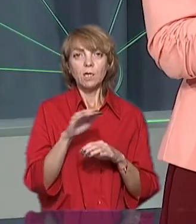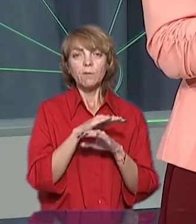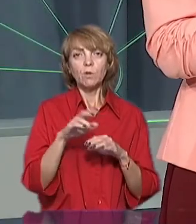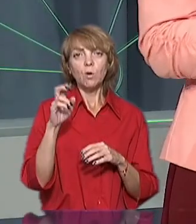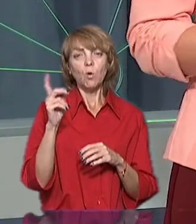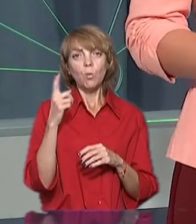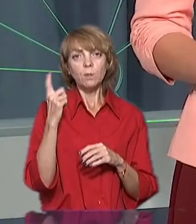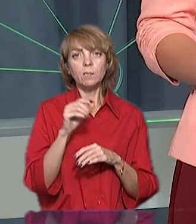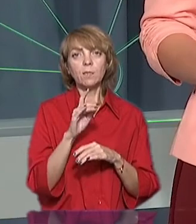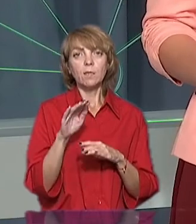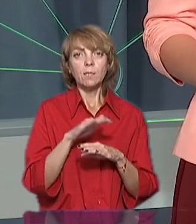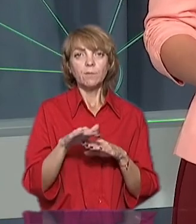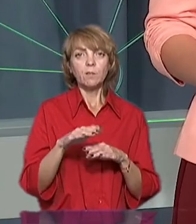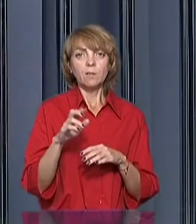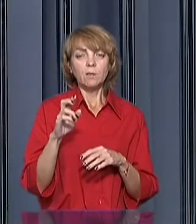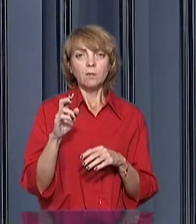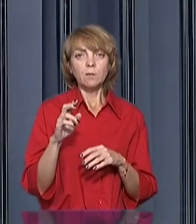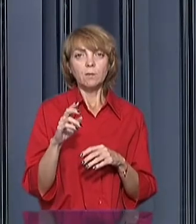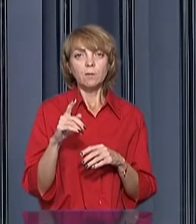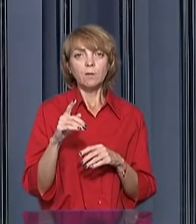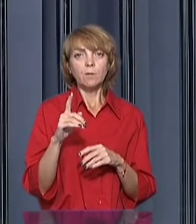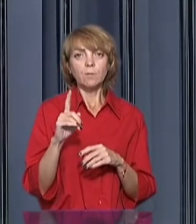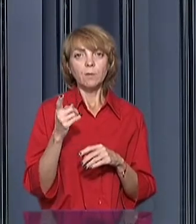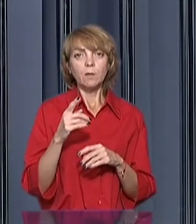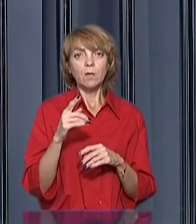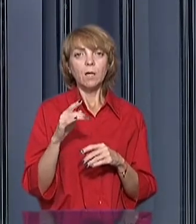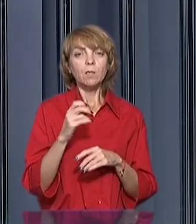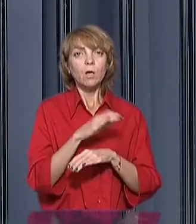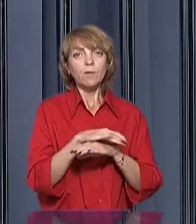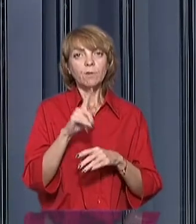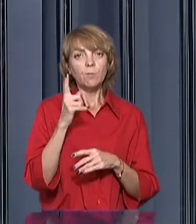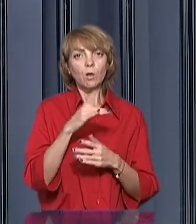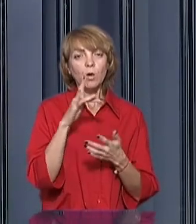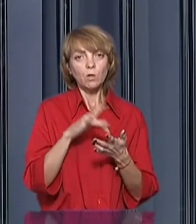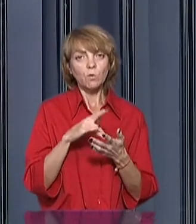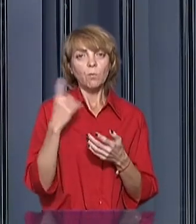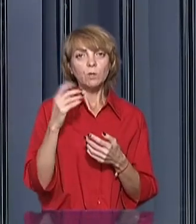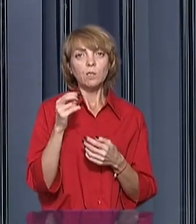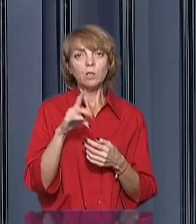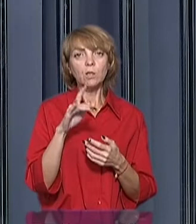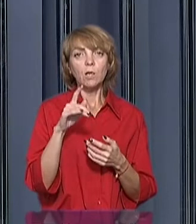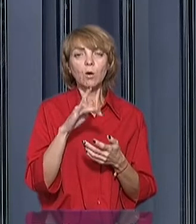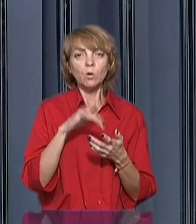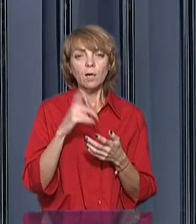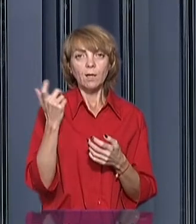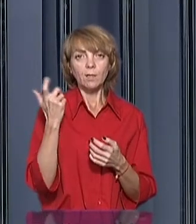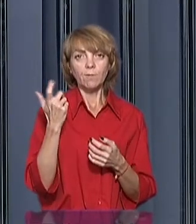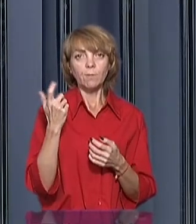держави? Ну, я думаю, спочатку це треба зробити на рівні хоча б городів обласного значення і міста Харкова.